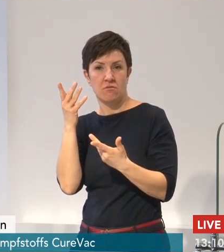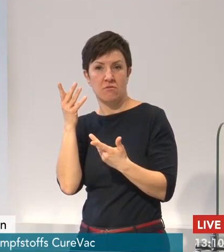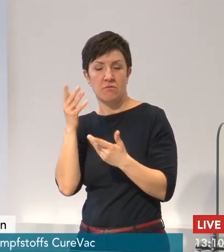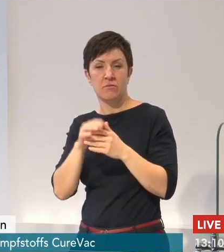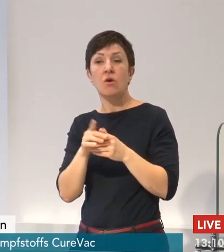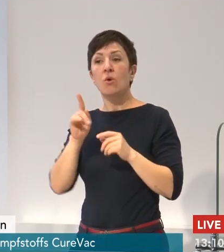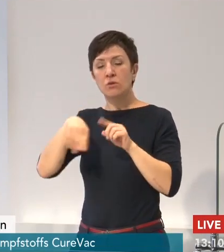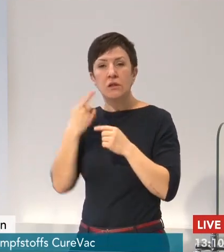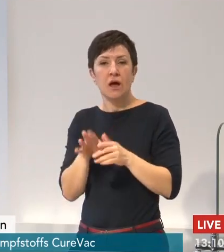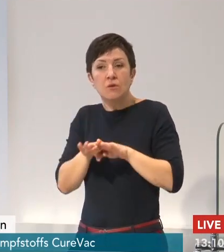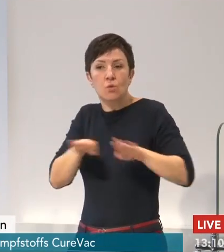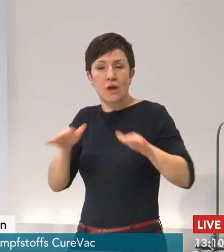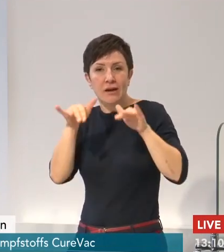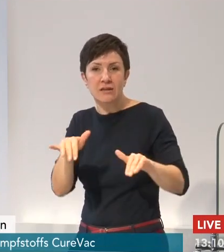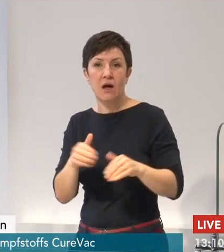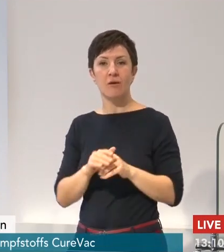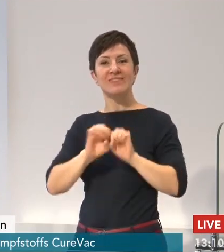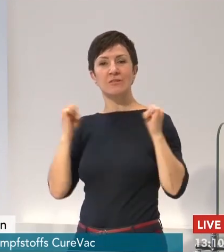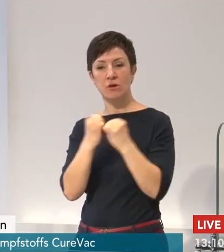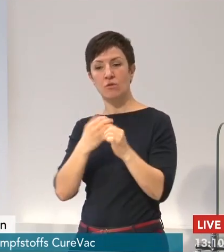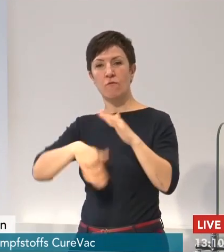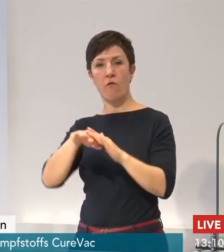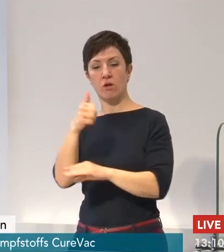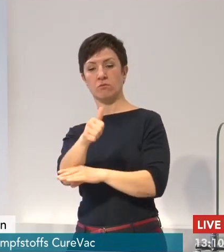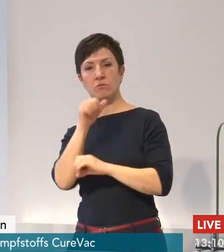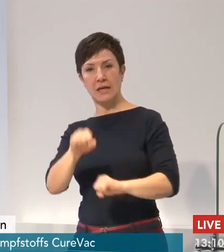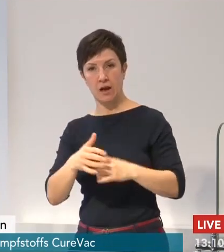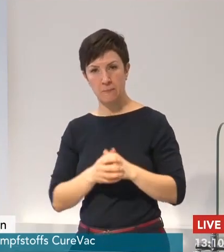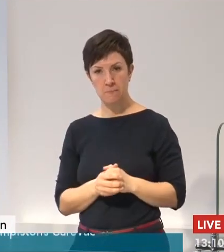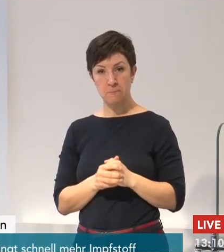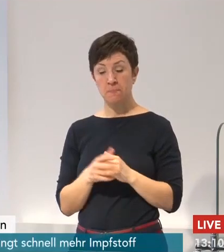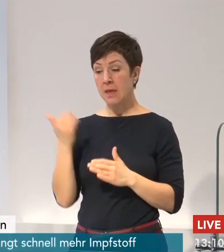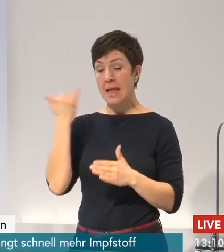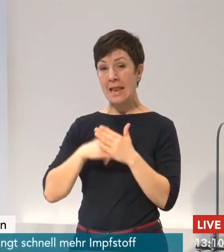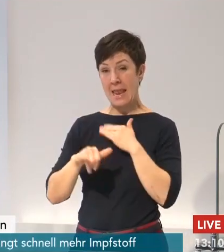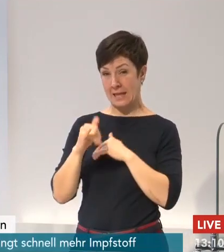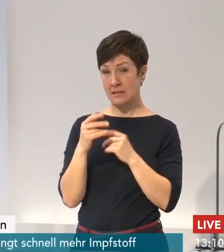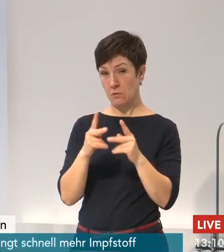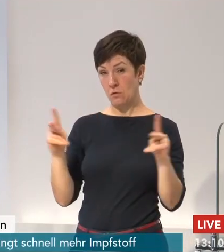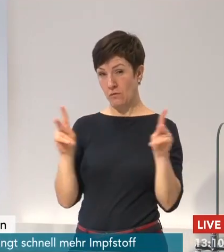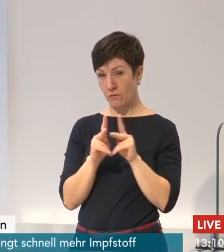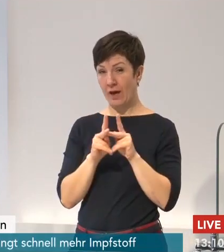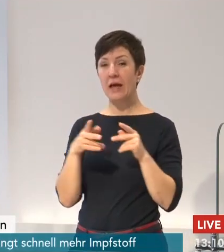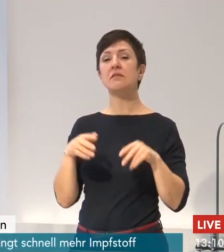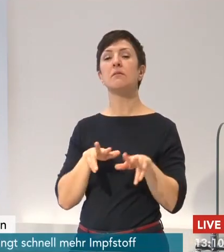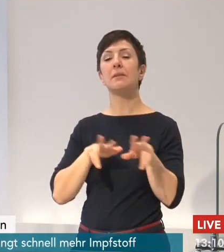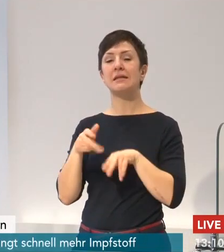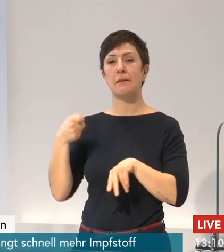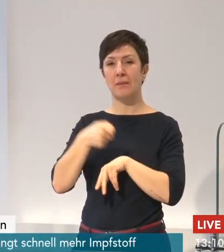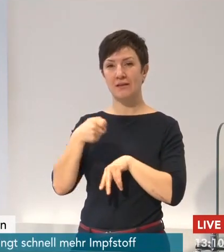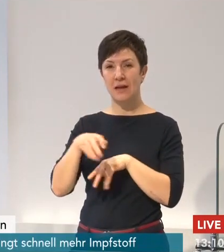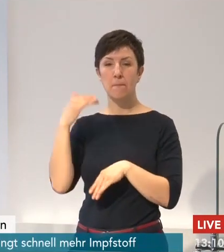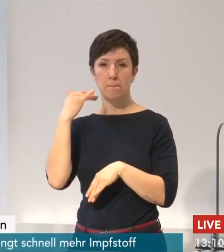Und darüber hinaus hatten wir in unserer letzten Runde miteinander erörtert, dass eine solche Diskussion, wie kann es denn